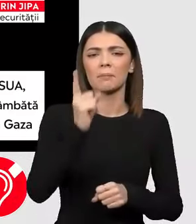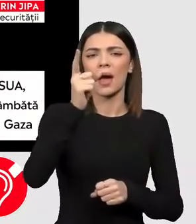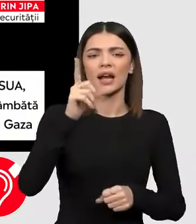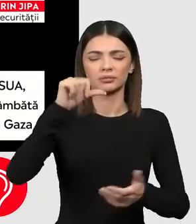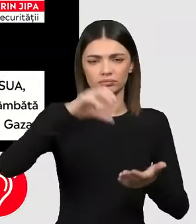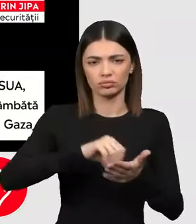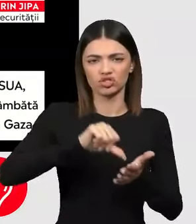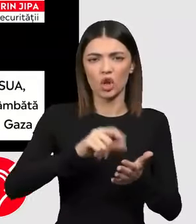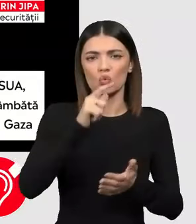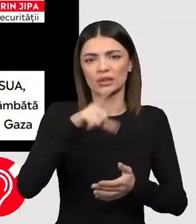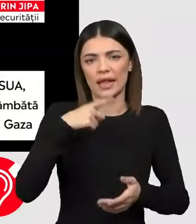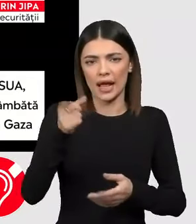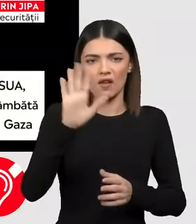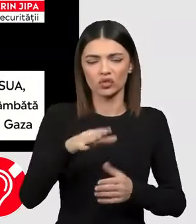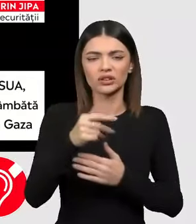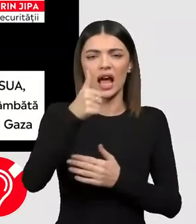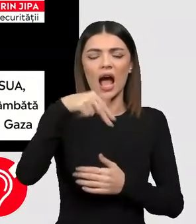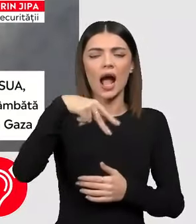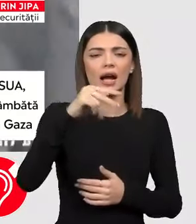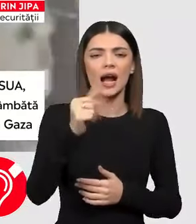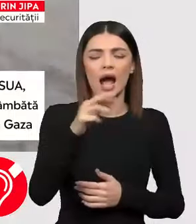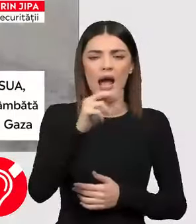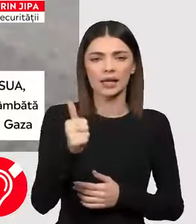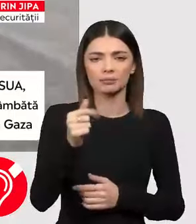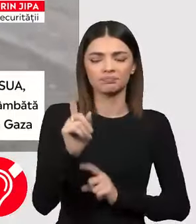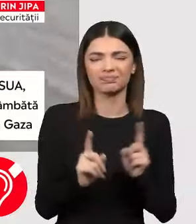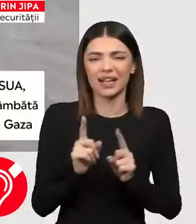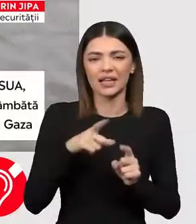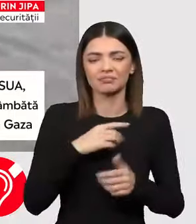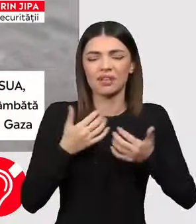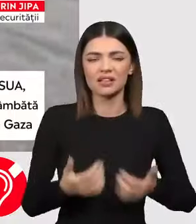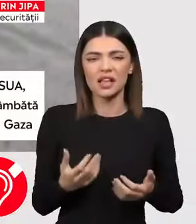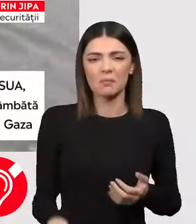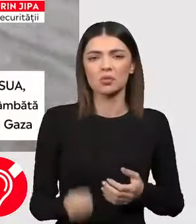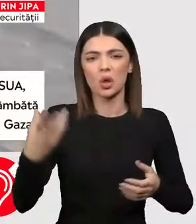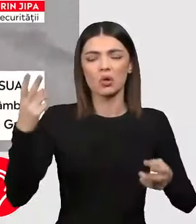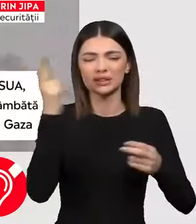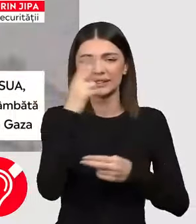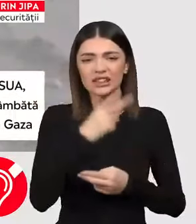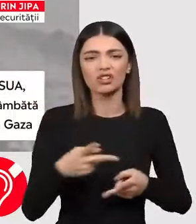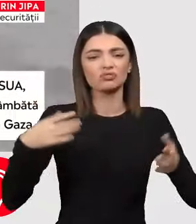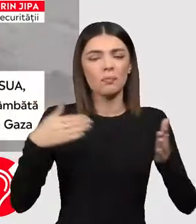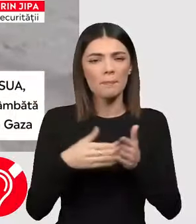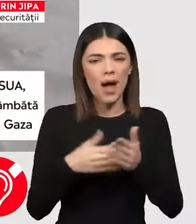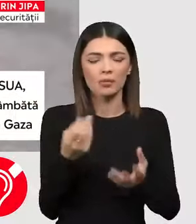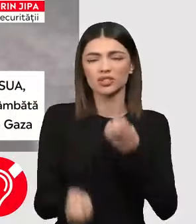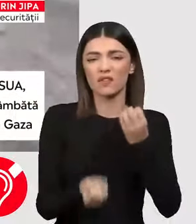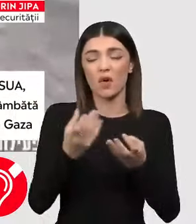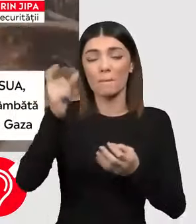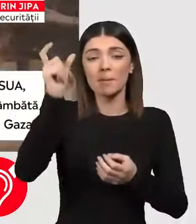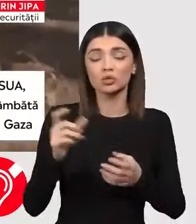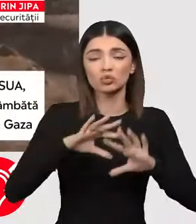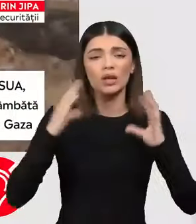de Ankara. Chiar dacă sunt slabe speranțe pentru noua acord de încetare a focului, lumea așteaptă mai